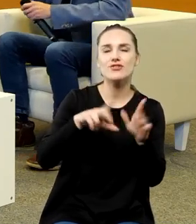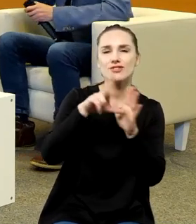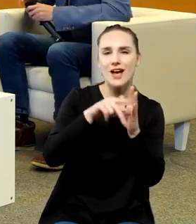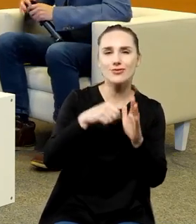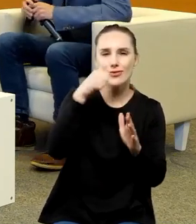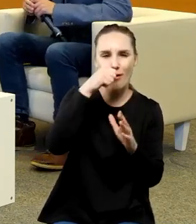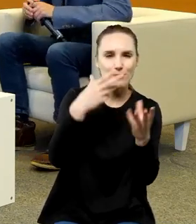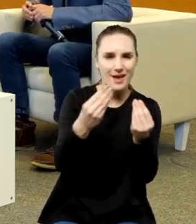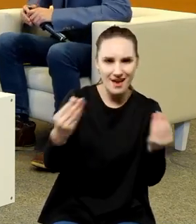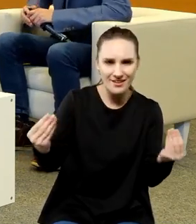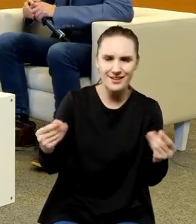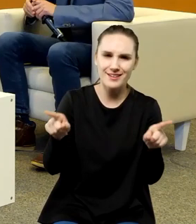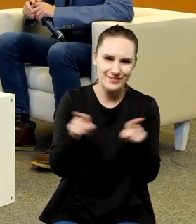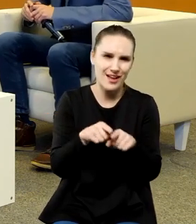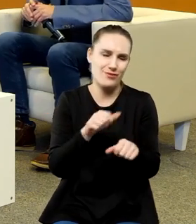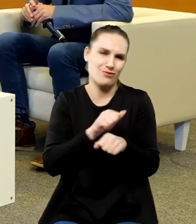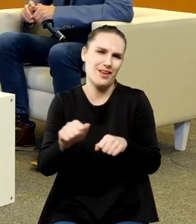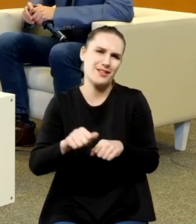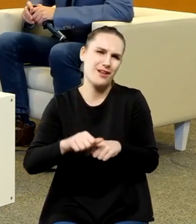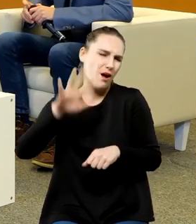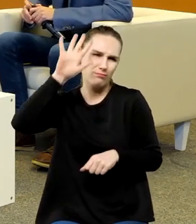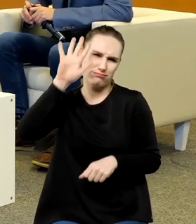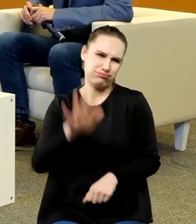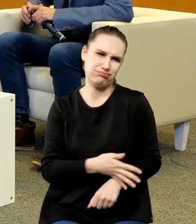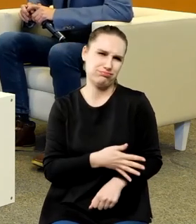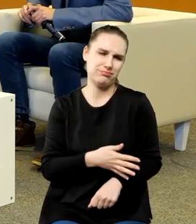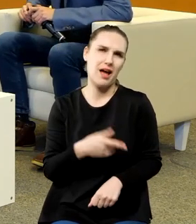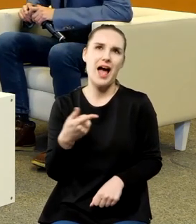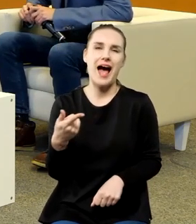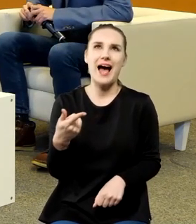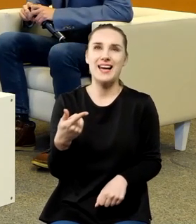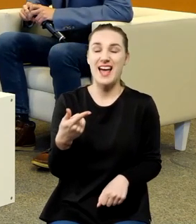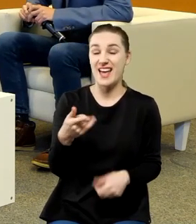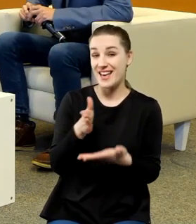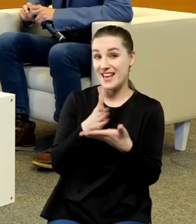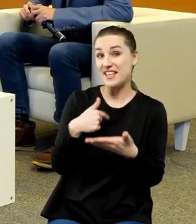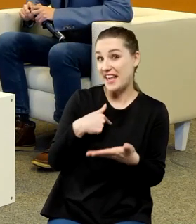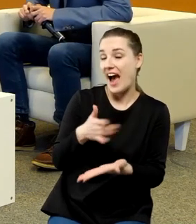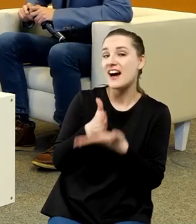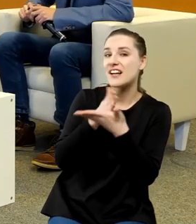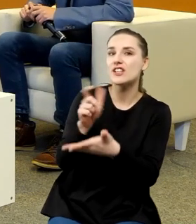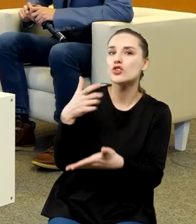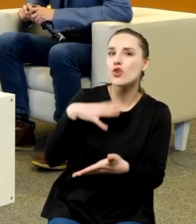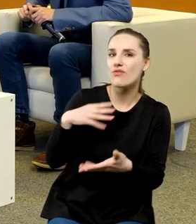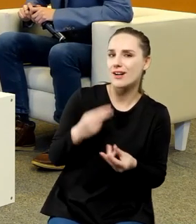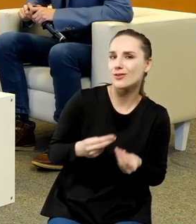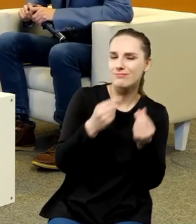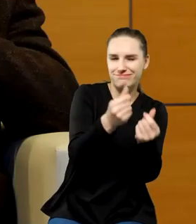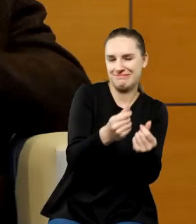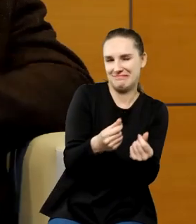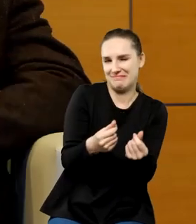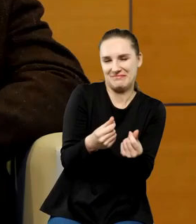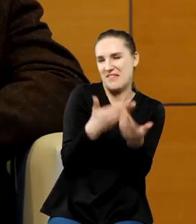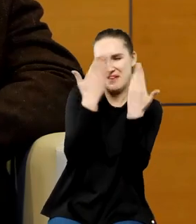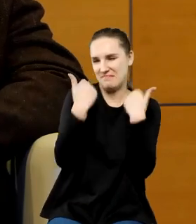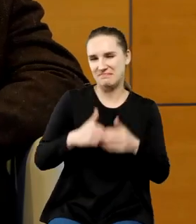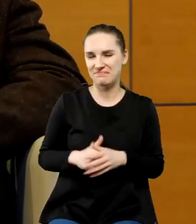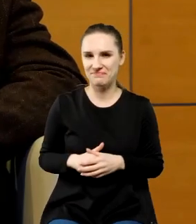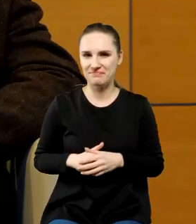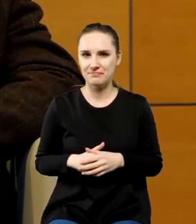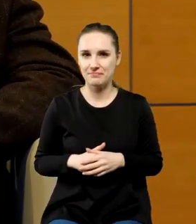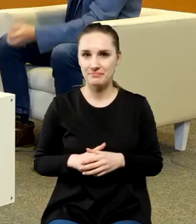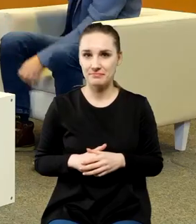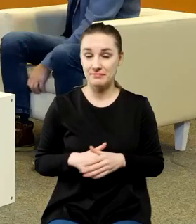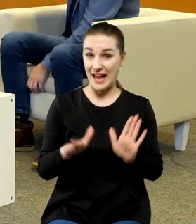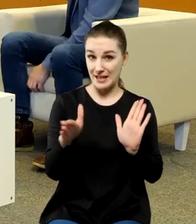pełen zakres natomiast nie umiałbym Panu doradzić w co zainwestować od tak Avista a czy te marki